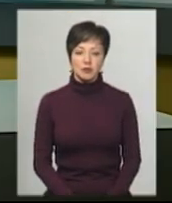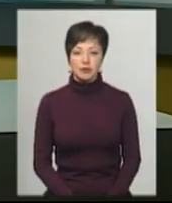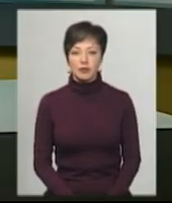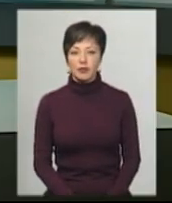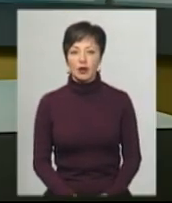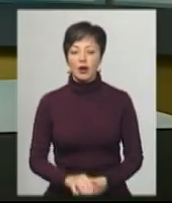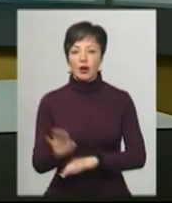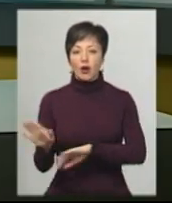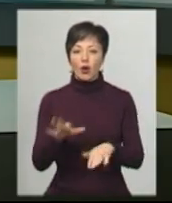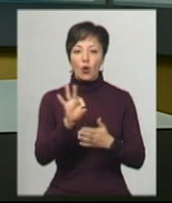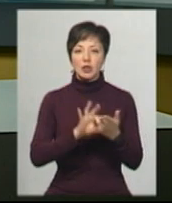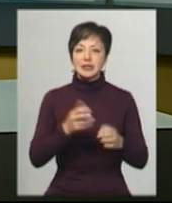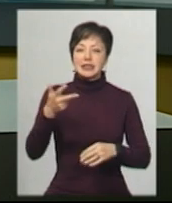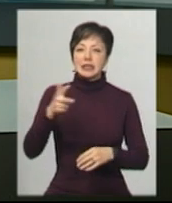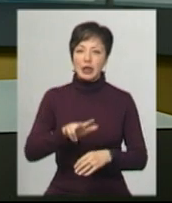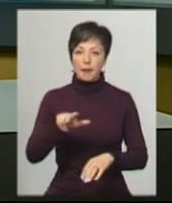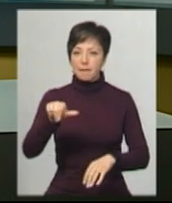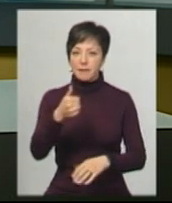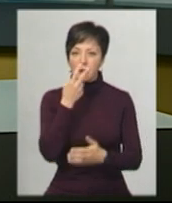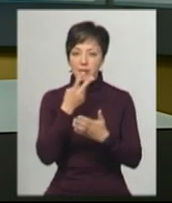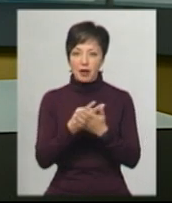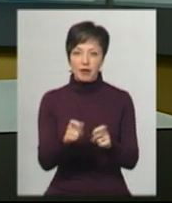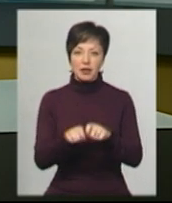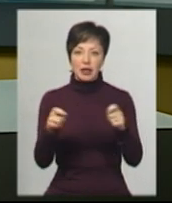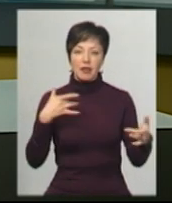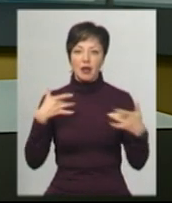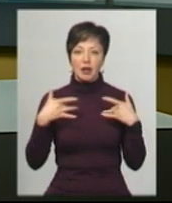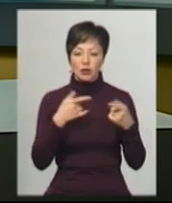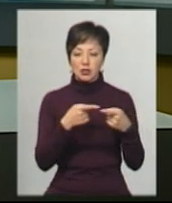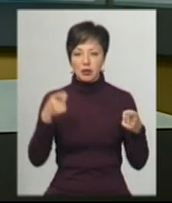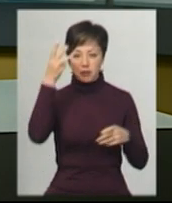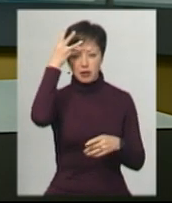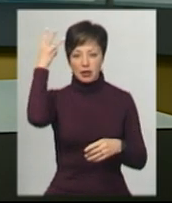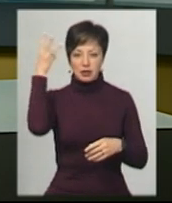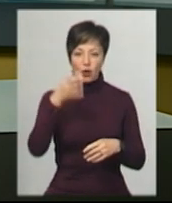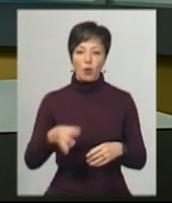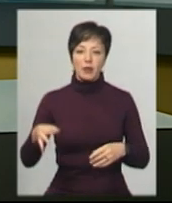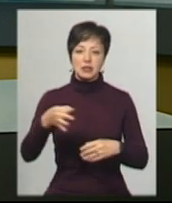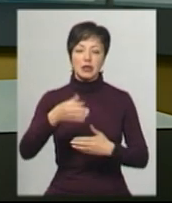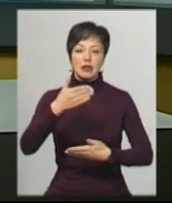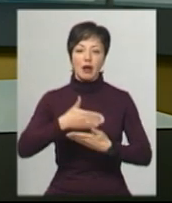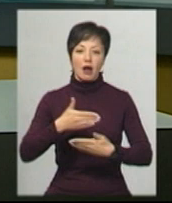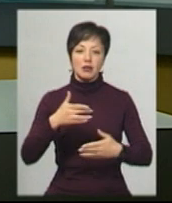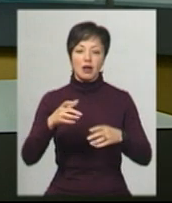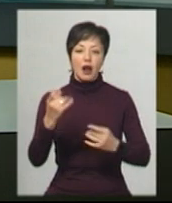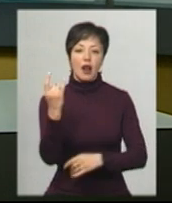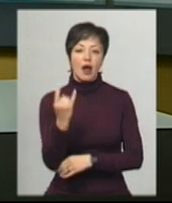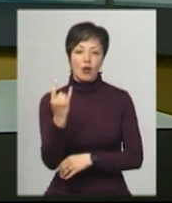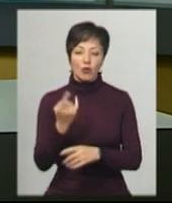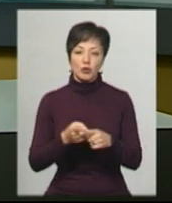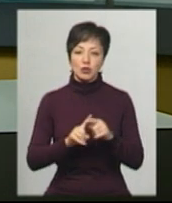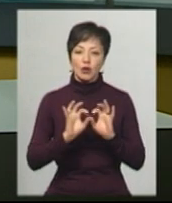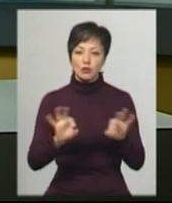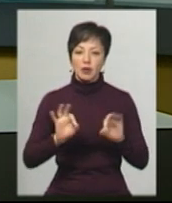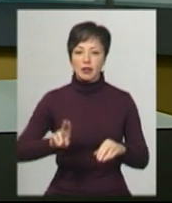Одразу три прем'єри готує до відкриття нового театрального сезону Хмельницький академічний обласний театр «Ляльок». Про це Суспільному